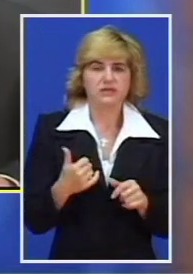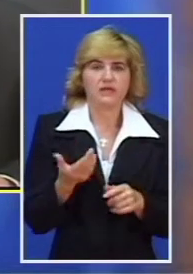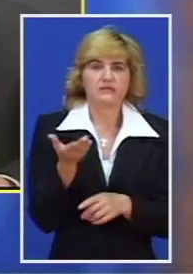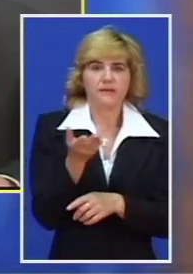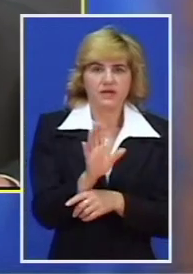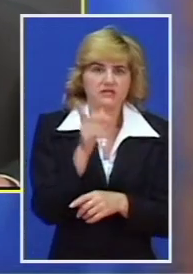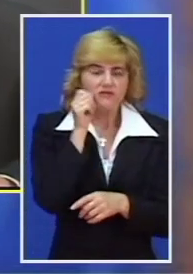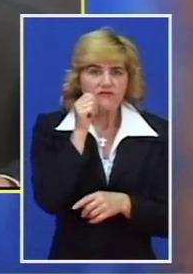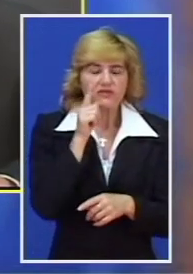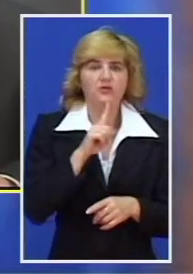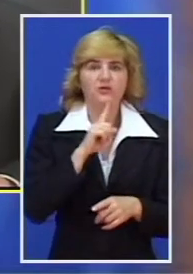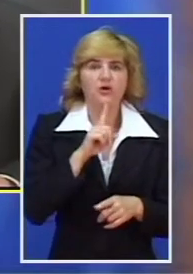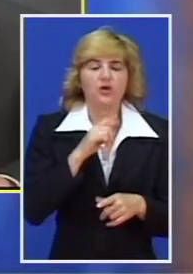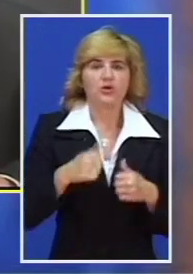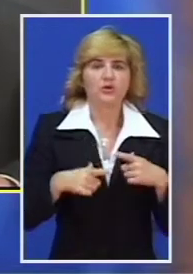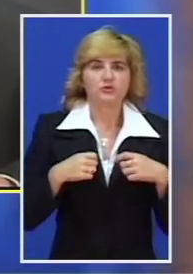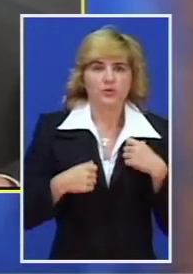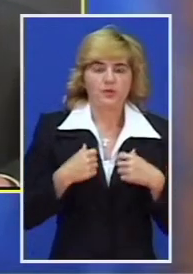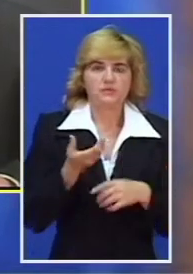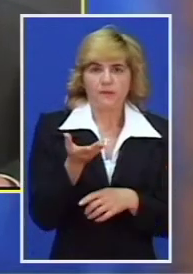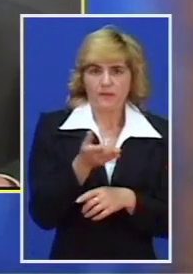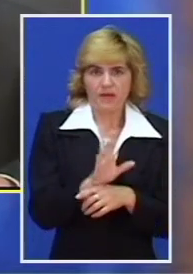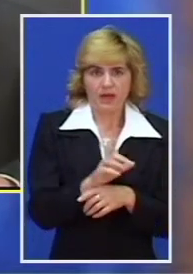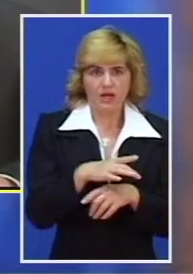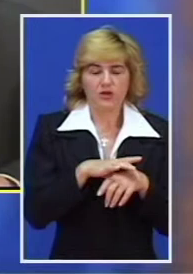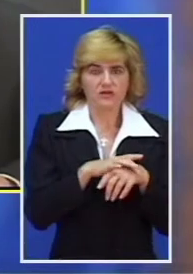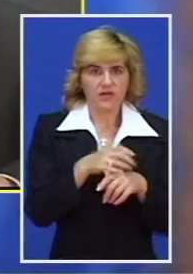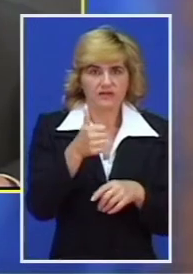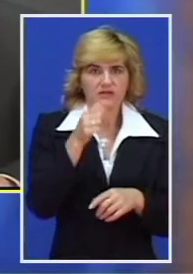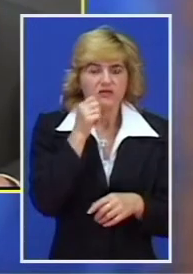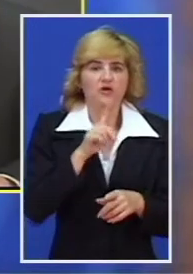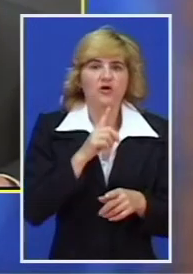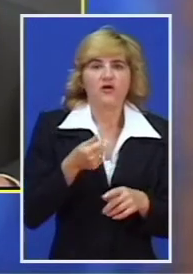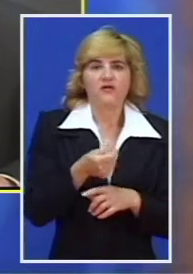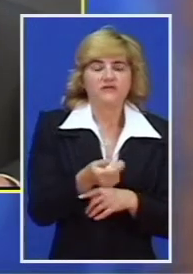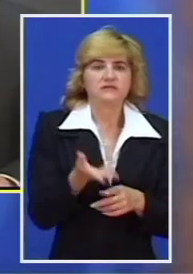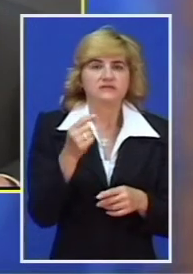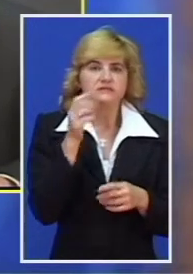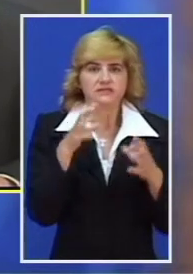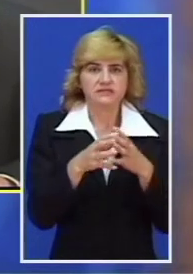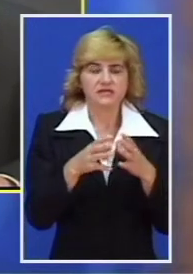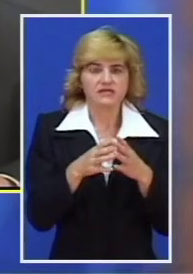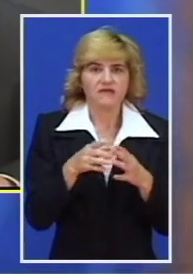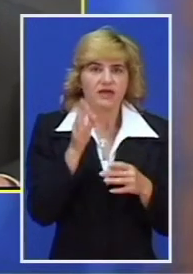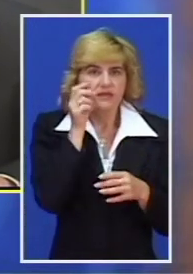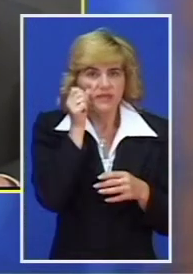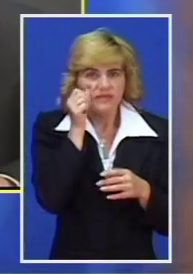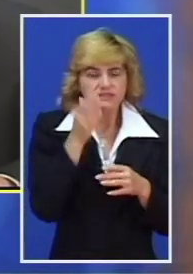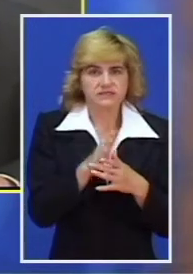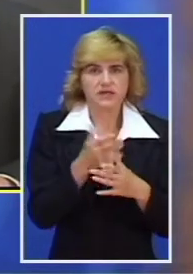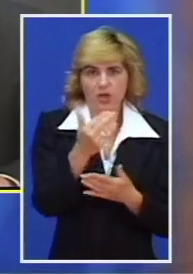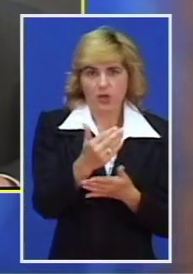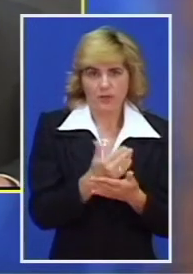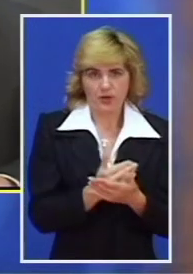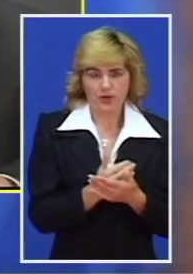koje je Lokalna samouprava u Subotici na njihov predlog kandidovala za finansiranje i sredstava nacionalnog investicijenog programa. Predsjednik